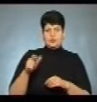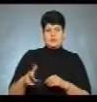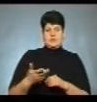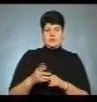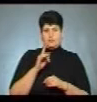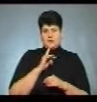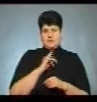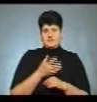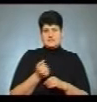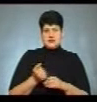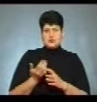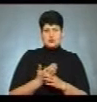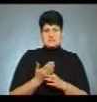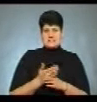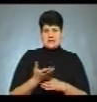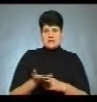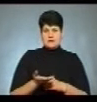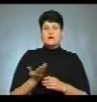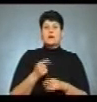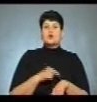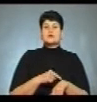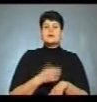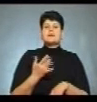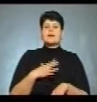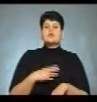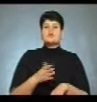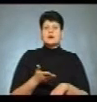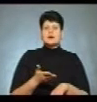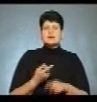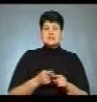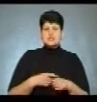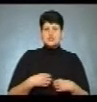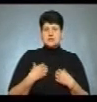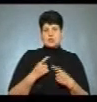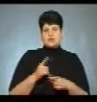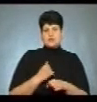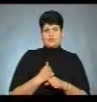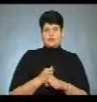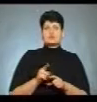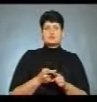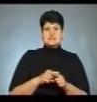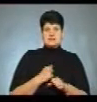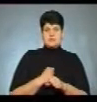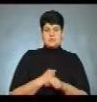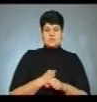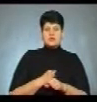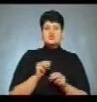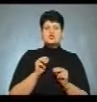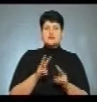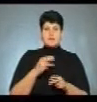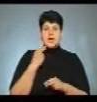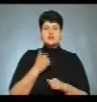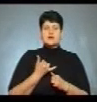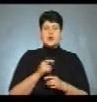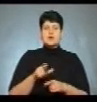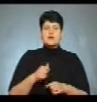взяли субсидії, яка година, скільки чекати можна. Це просто жах, робиться, що вони зробили, чим вони зробили краще для людей.